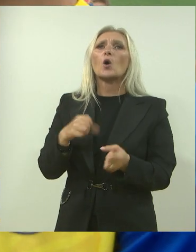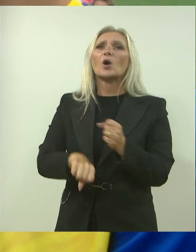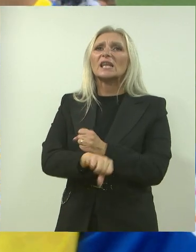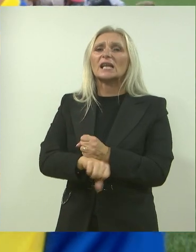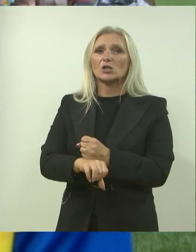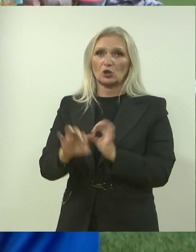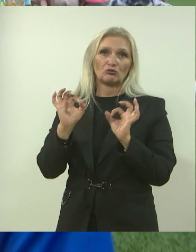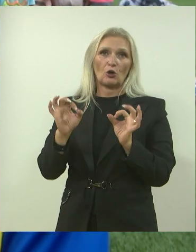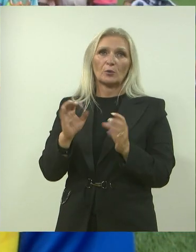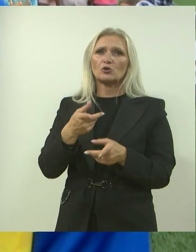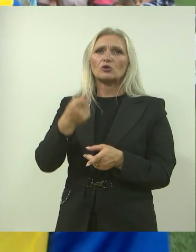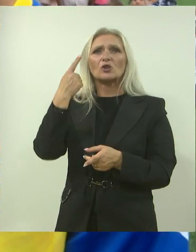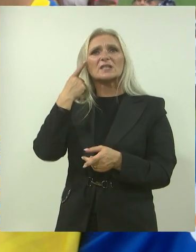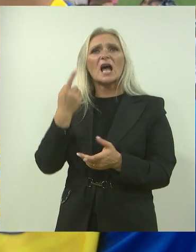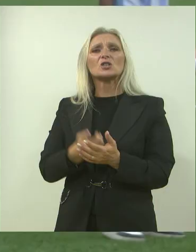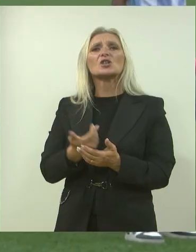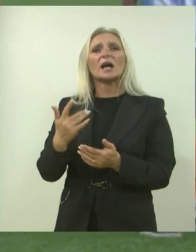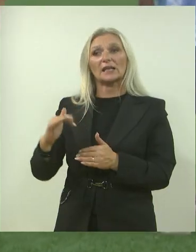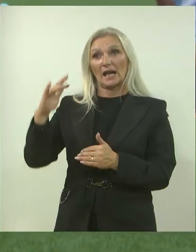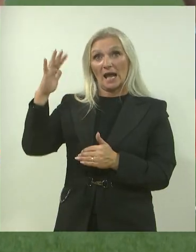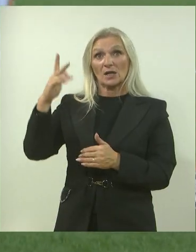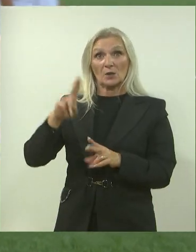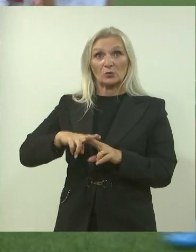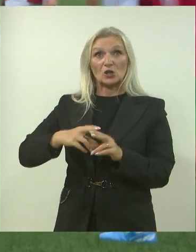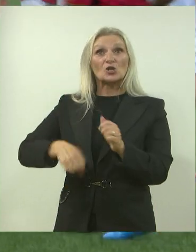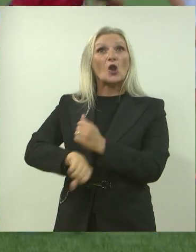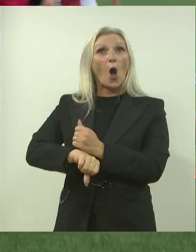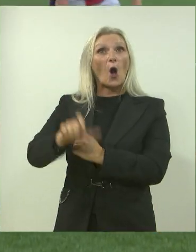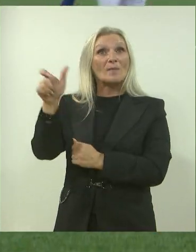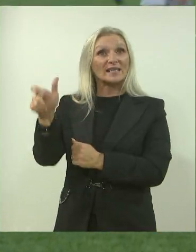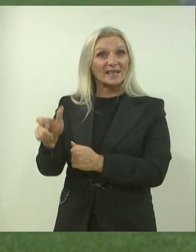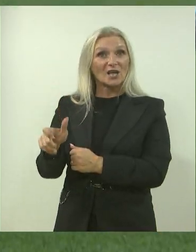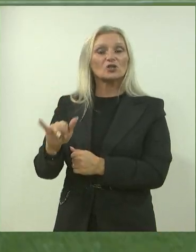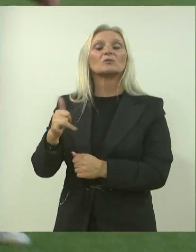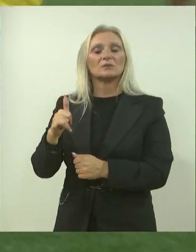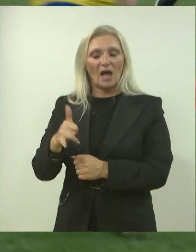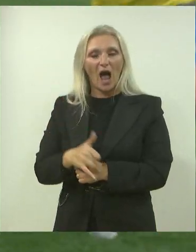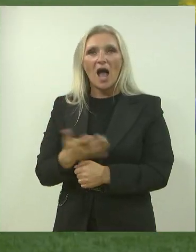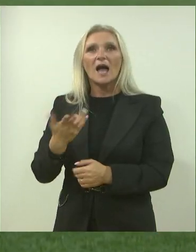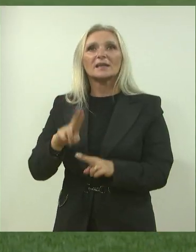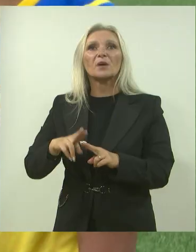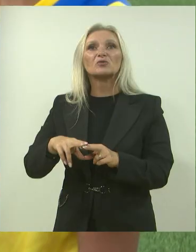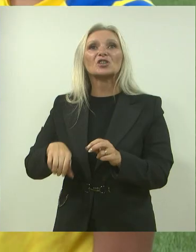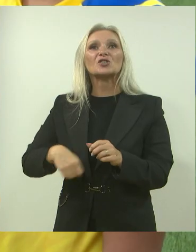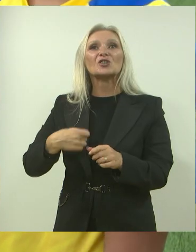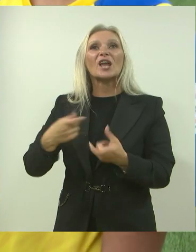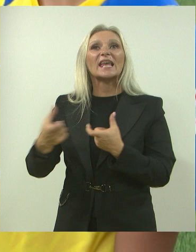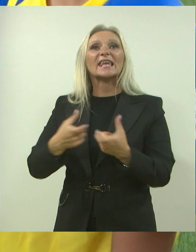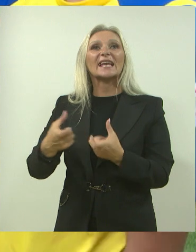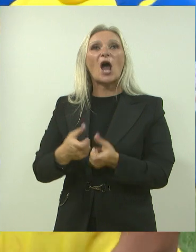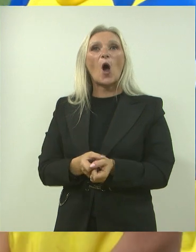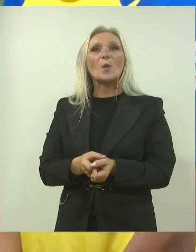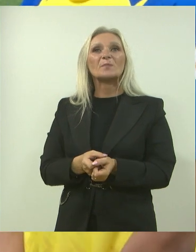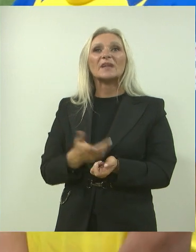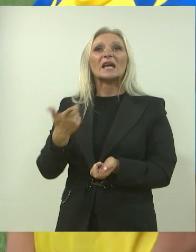Dobro. Kaj to znači, oćeš dok još malo narasteš, biti nogometaš? Da, da, da. Gdje budeš igrao? Kakve